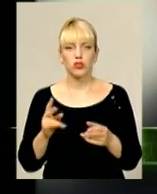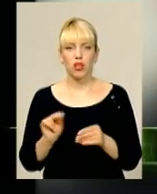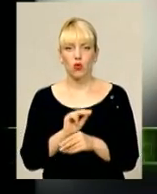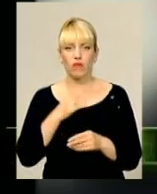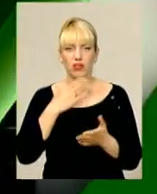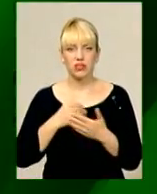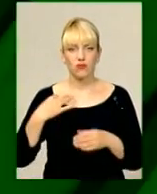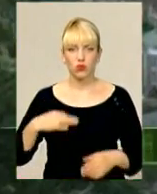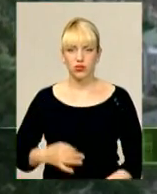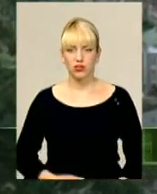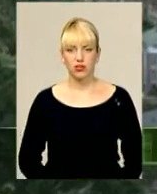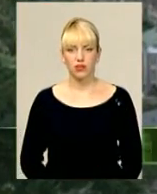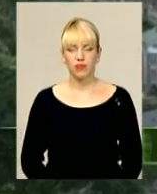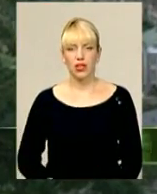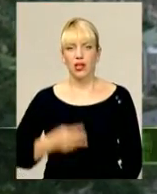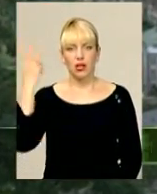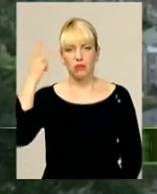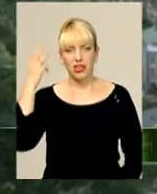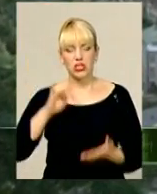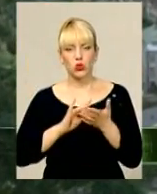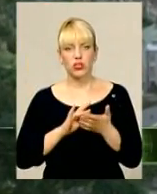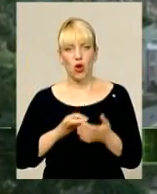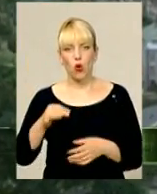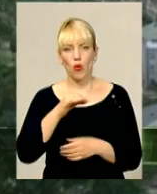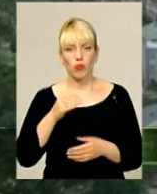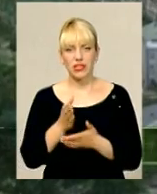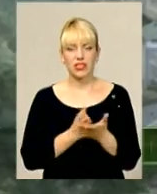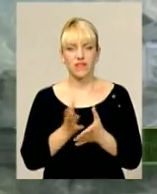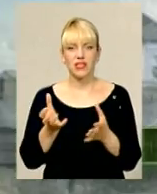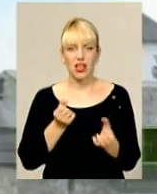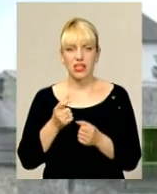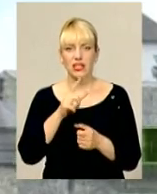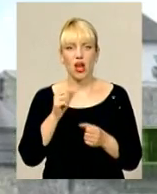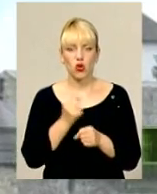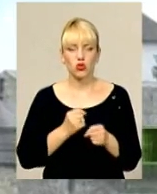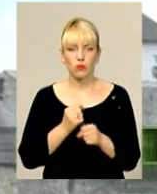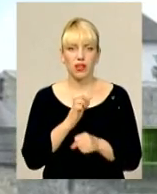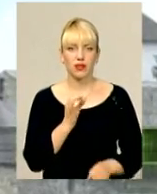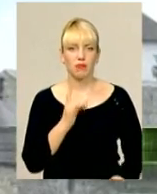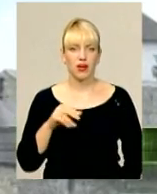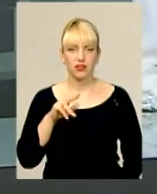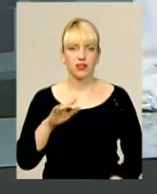сина. Хмельниччина туристична. Обласні чиновники взялися розробляти бренд краю.